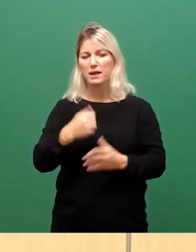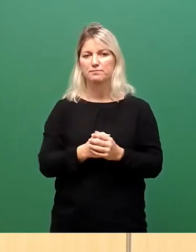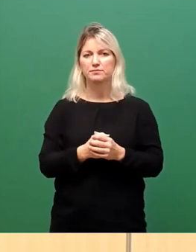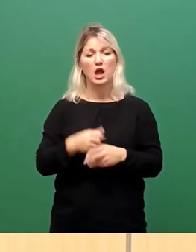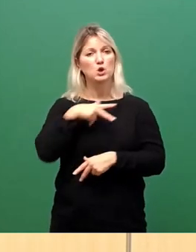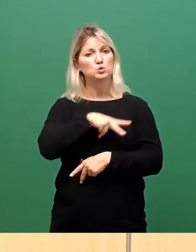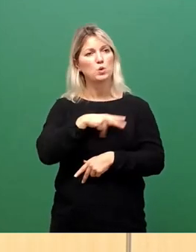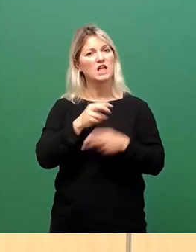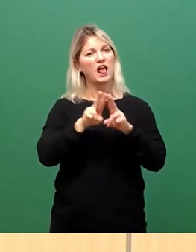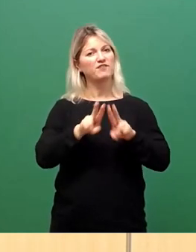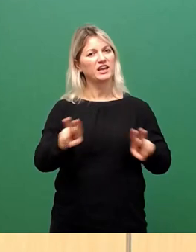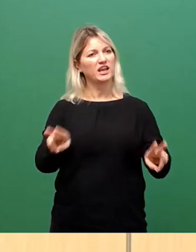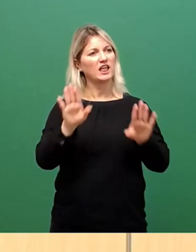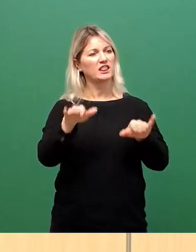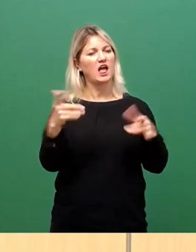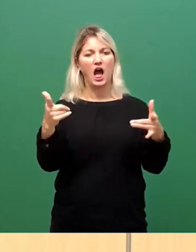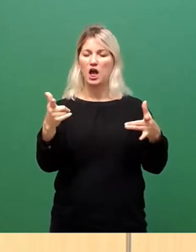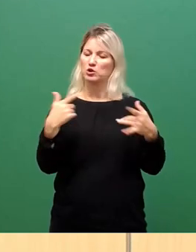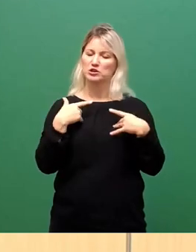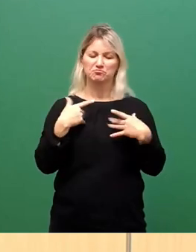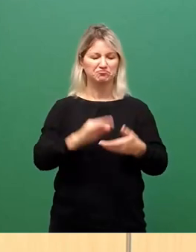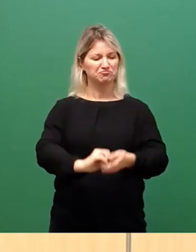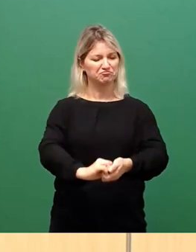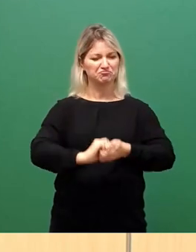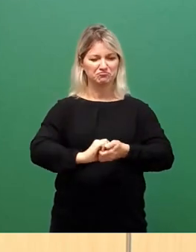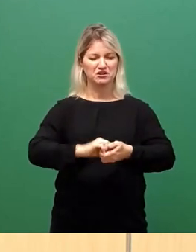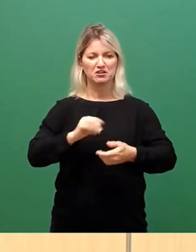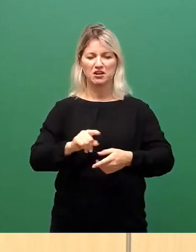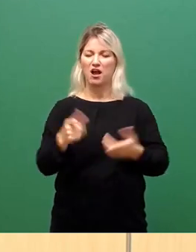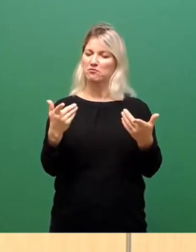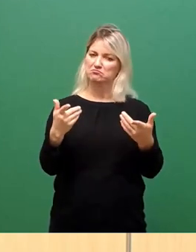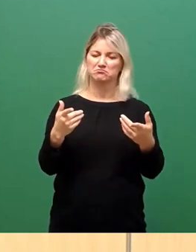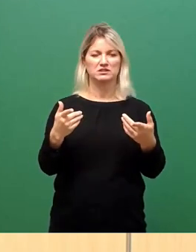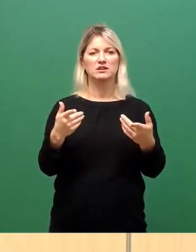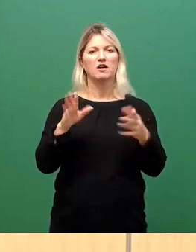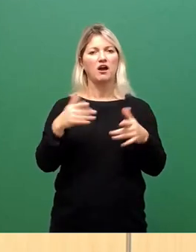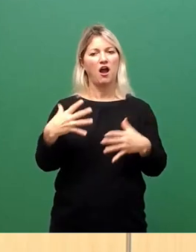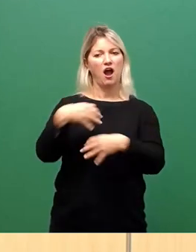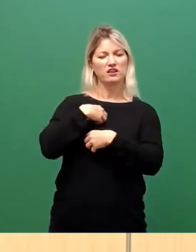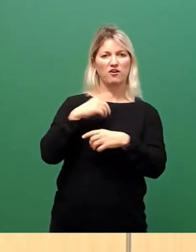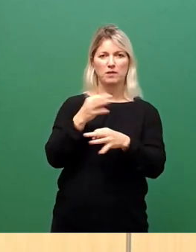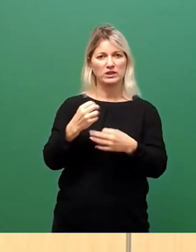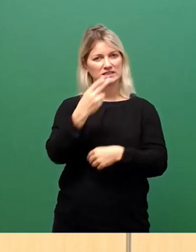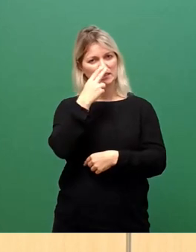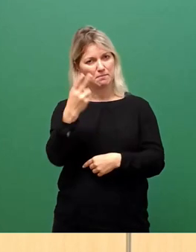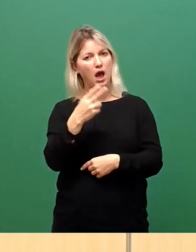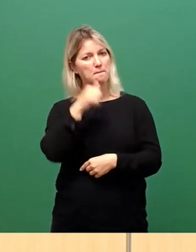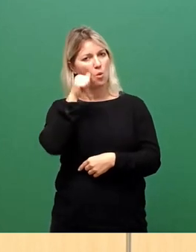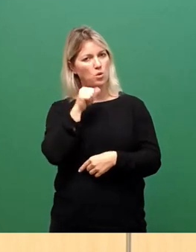steht so fest wie eine deutsche Eiche, uns durch nichts anzugreifen. Das sehen Sie ja montags 18 Uhr in vielen Städten mittlerweile.